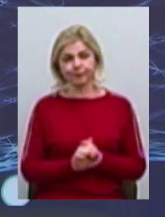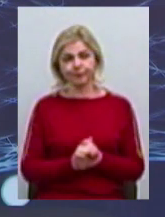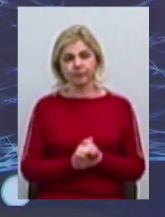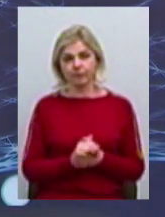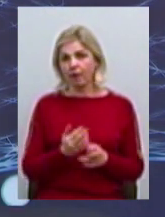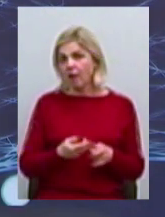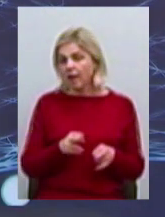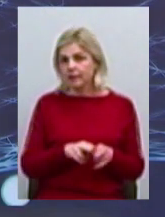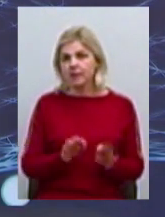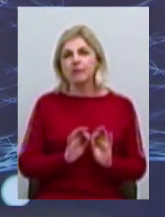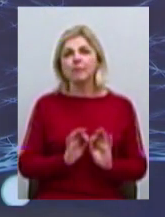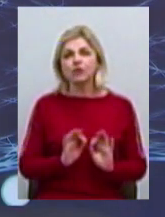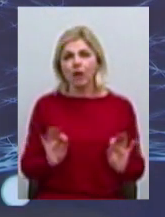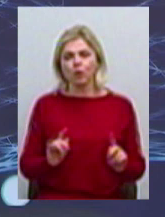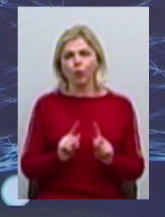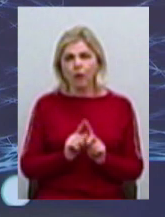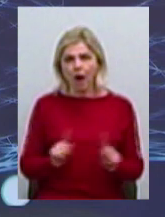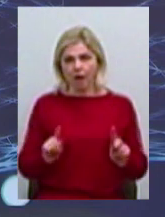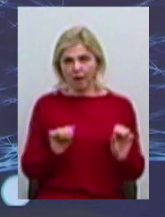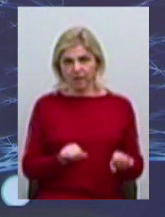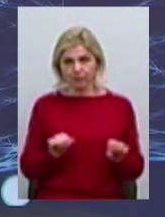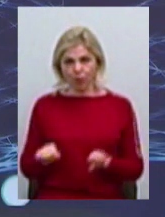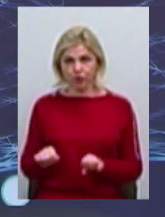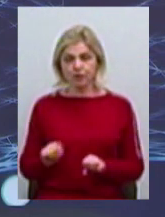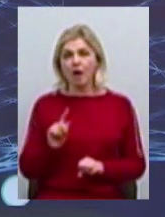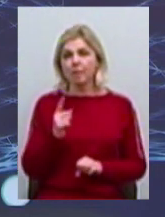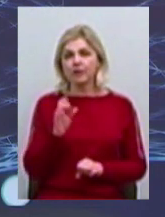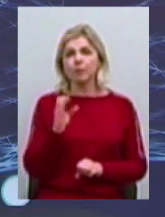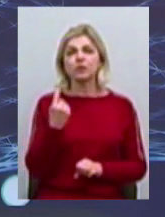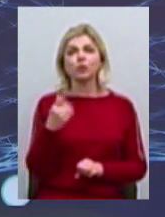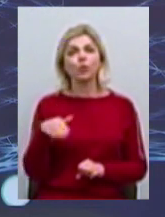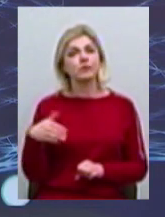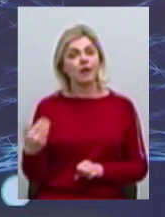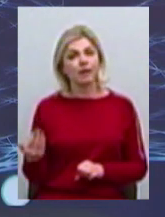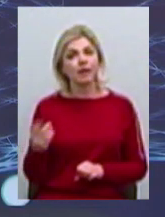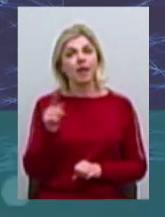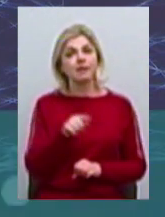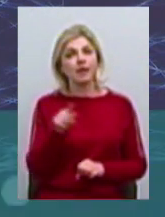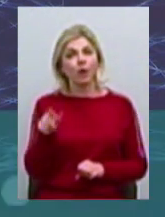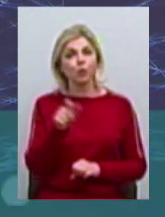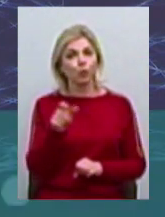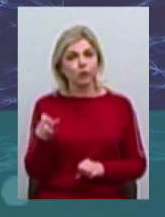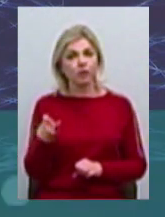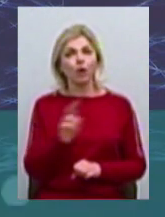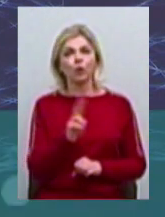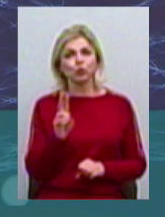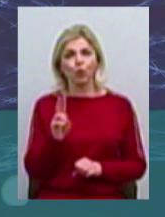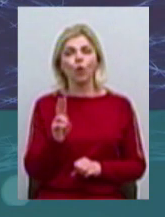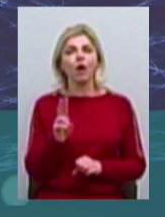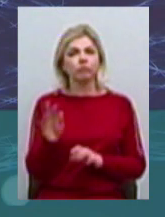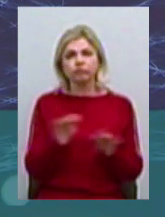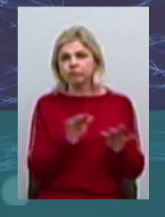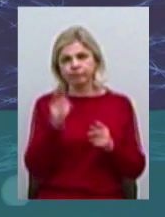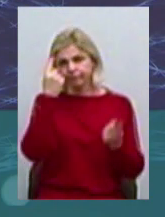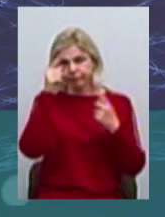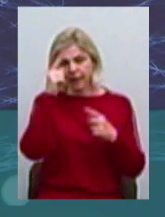можливість, унікальна можливість, тому що, з одного боку, ті люди, які генерирують ідеї,